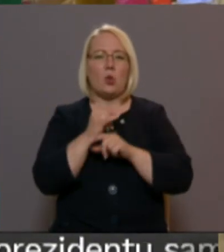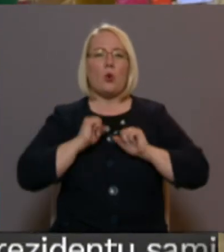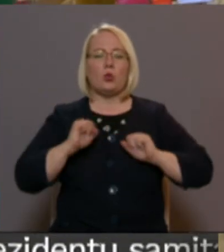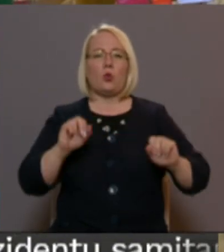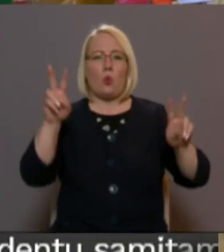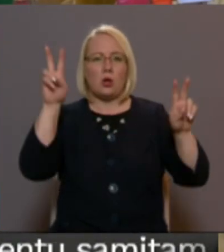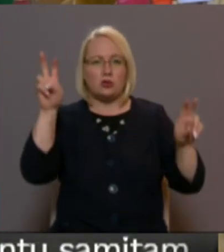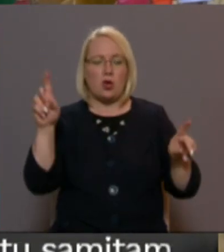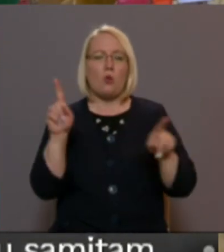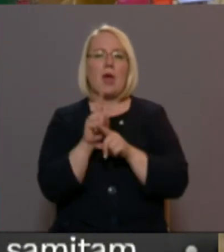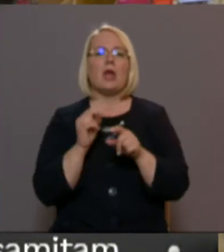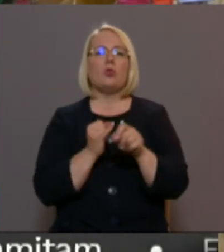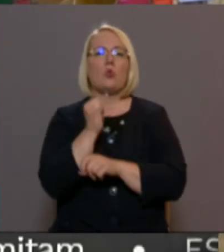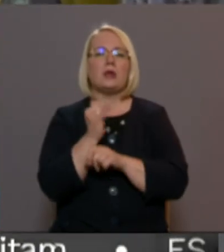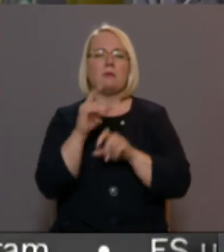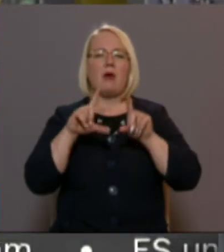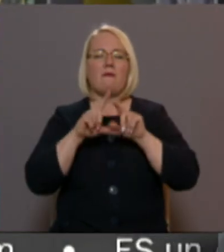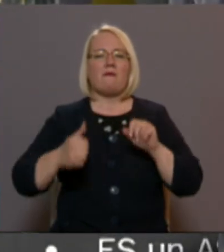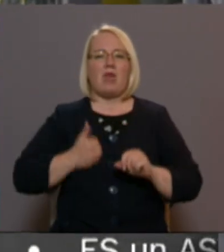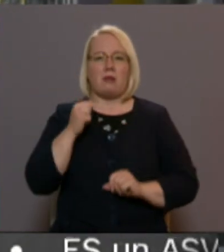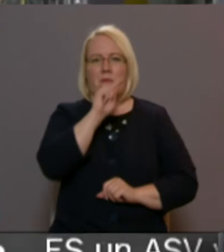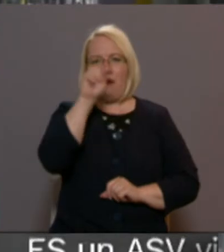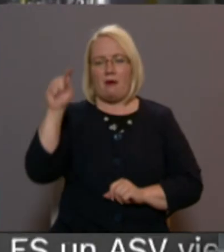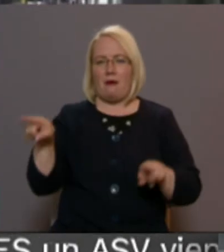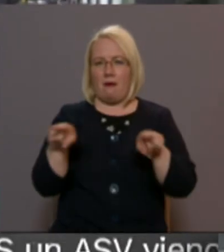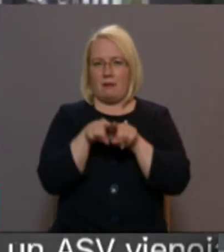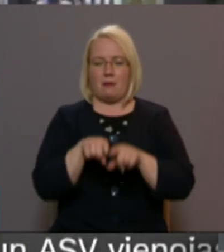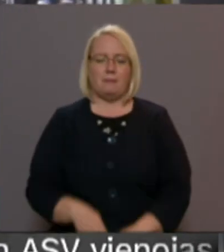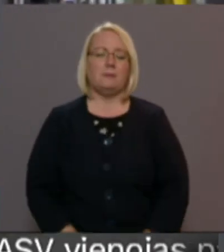un arī turisma aģentūrās. Ina Strāzdiņa, Latvijas televīzija.